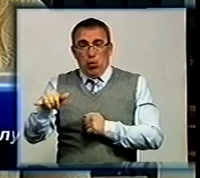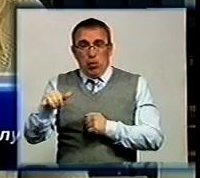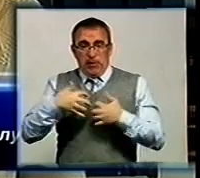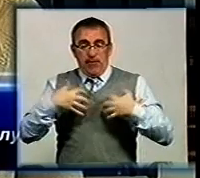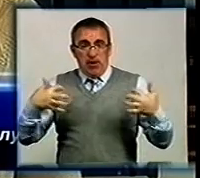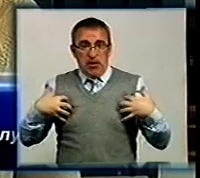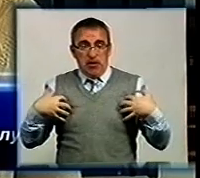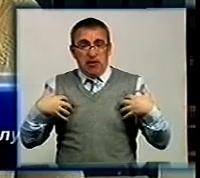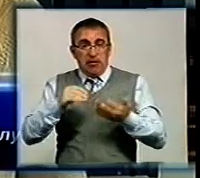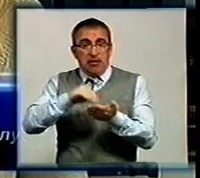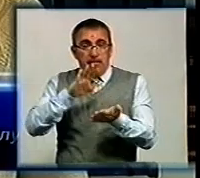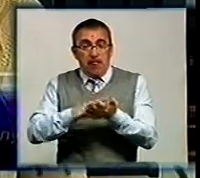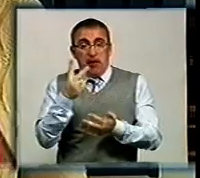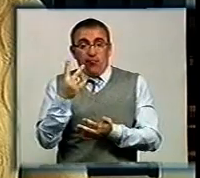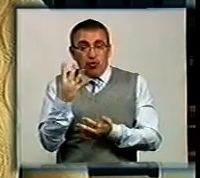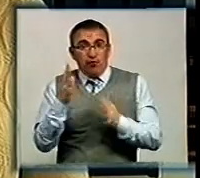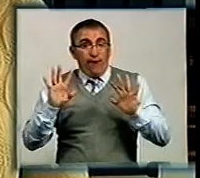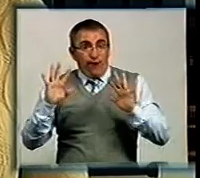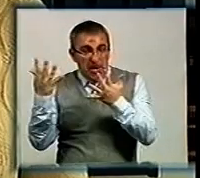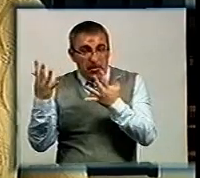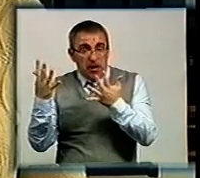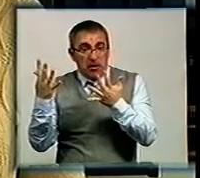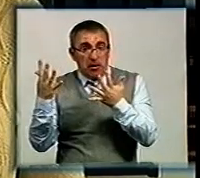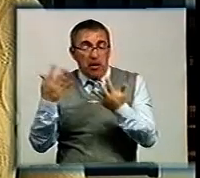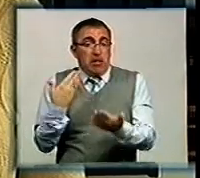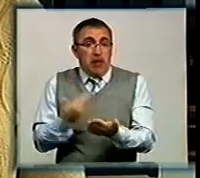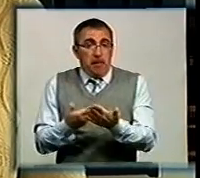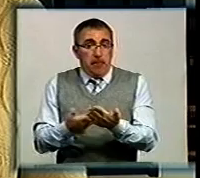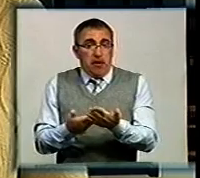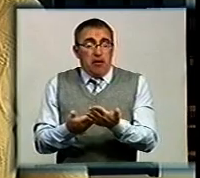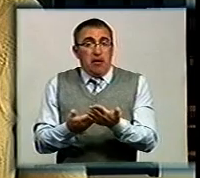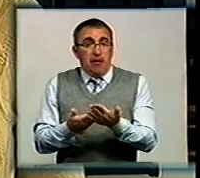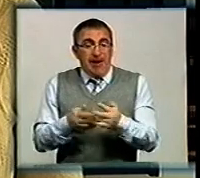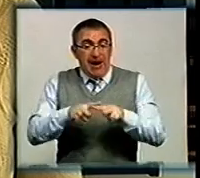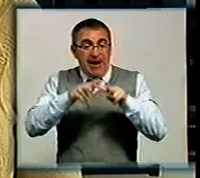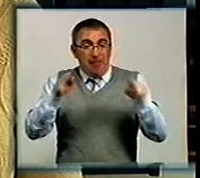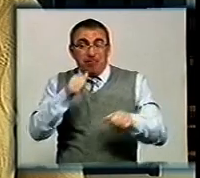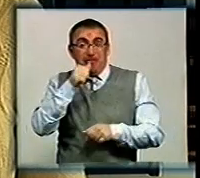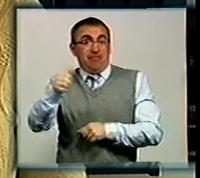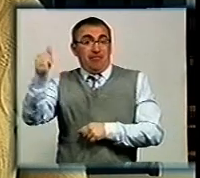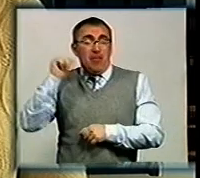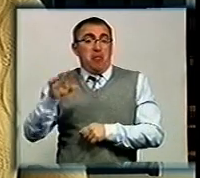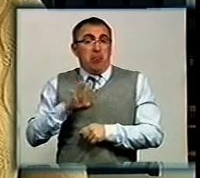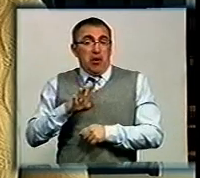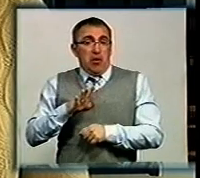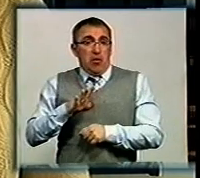року зареєстровано 24 випадки. Наприклад, за аналогічний період минулого року було всього